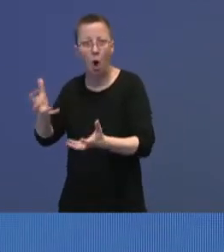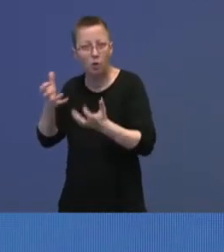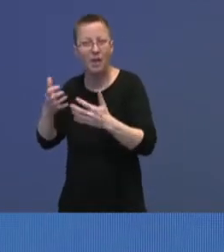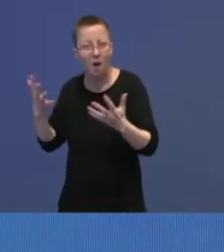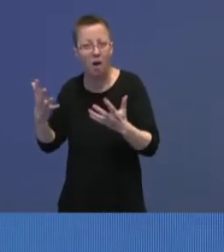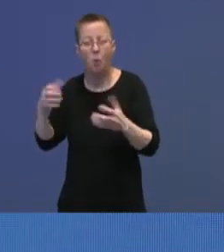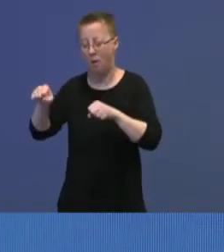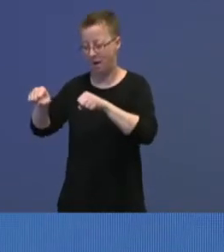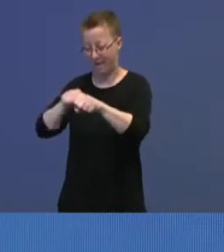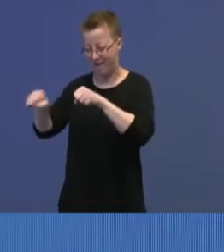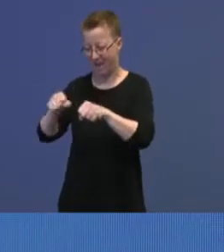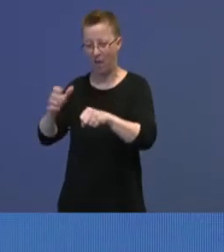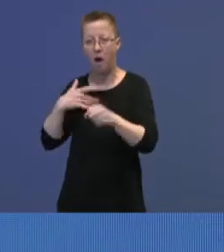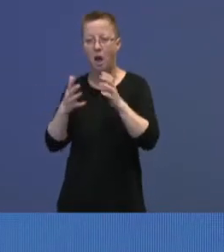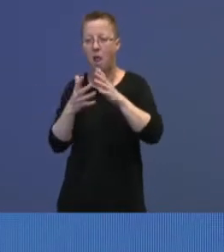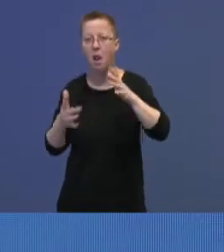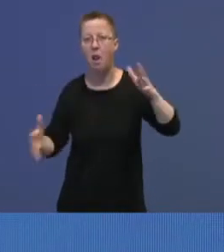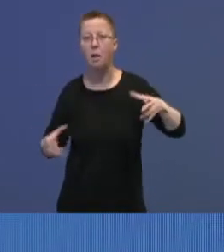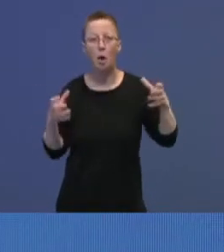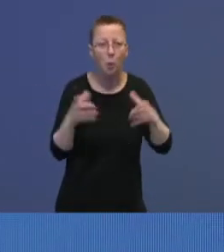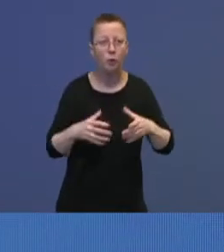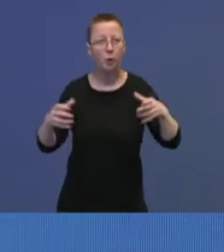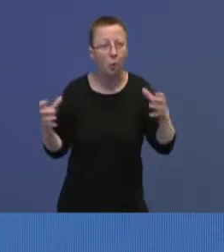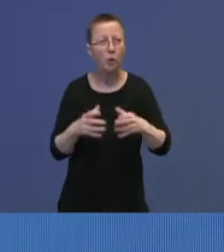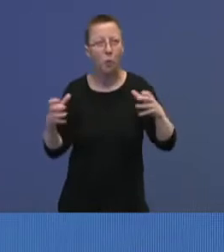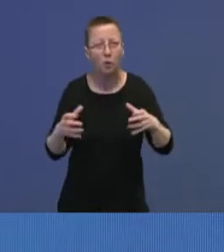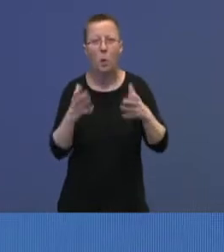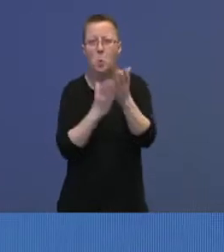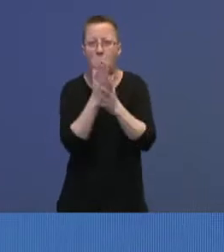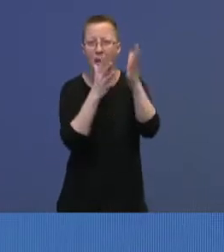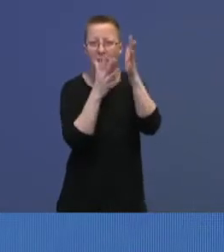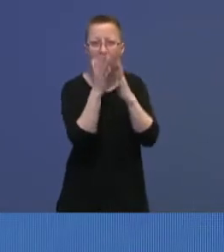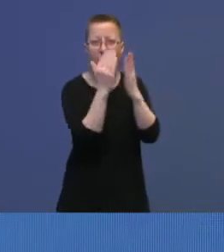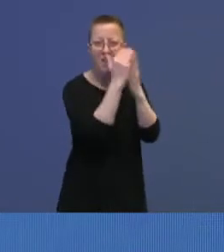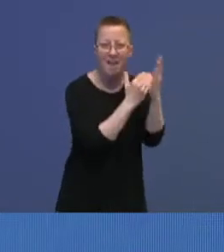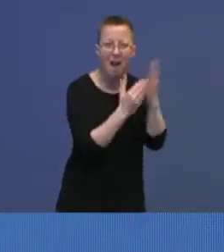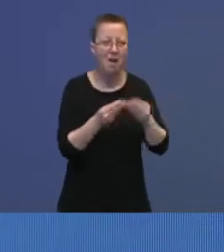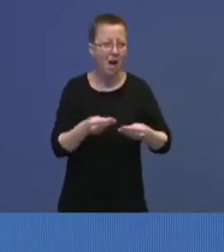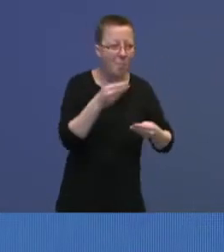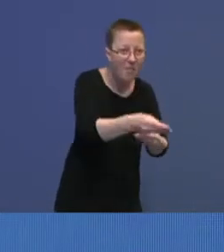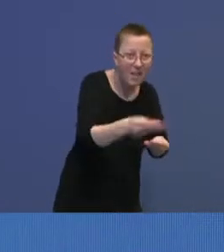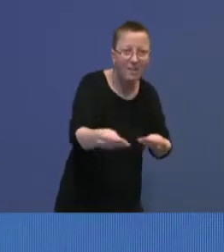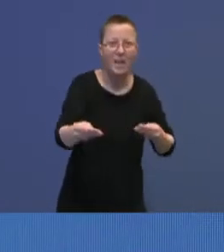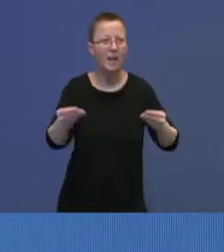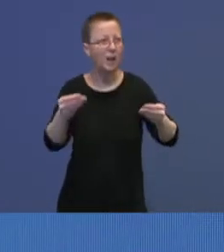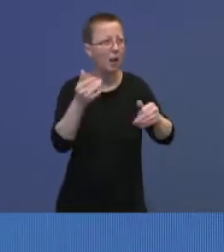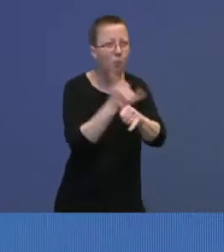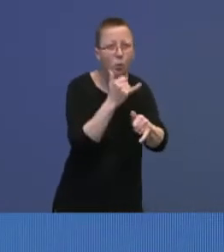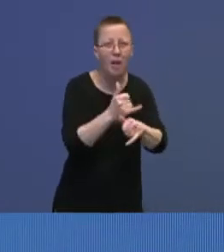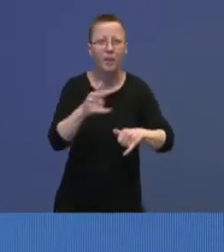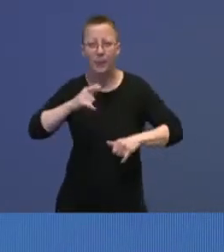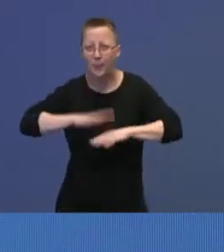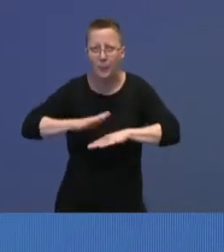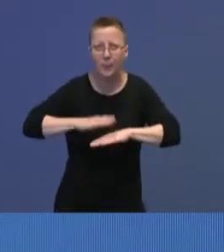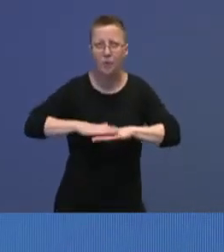lange møter om dette nå for å gå gjennom hele regelverket, bevilgningsopplegget, hvordan vi skal ruste oss